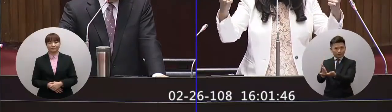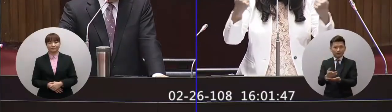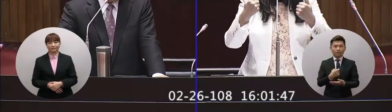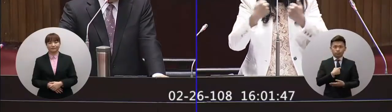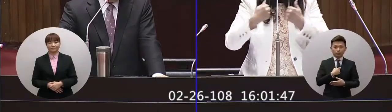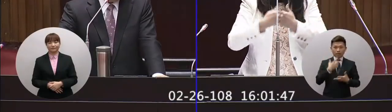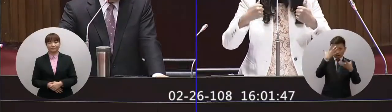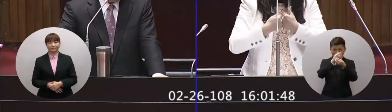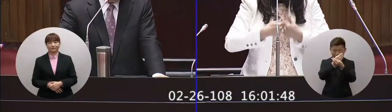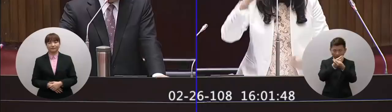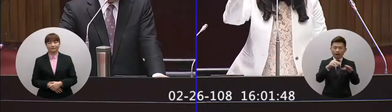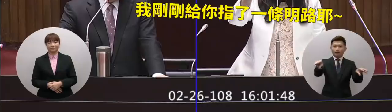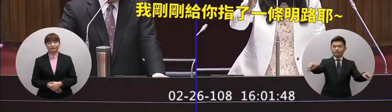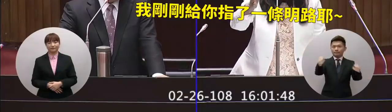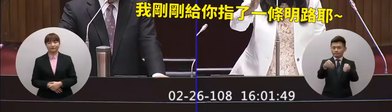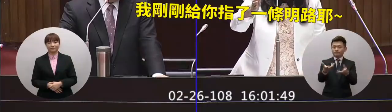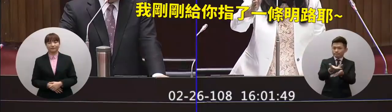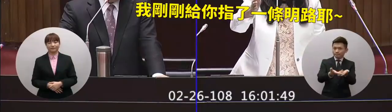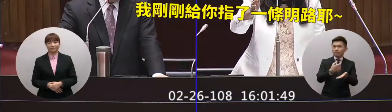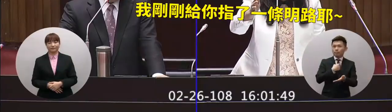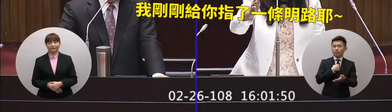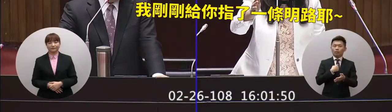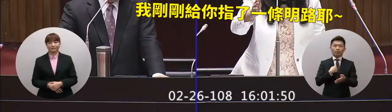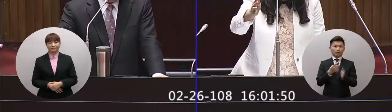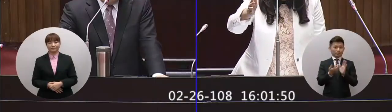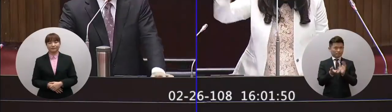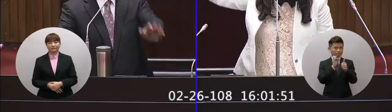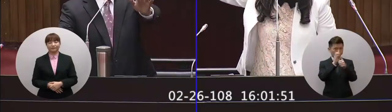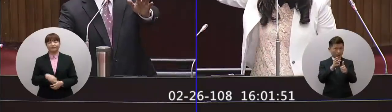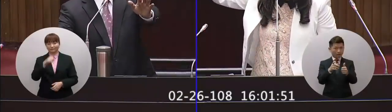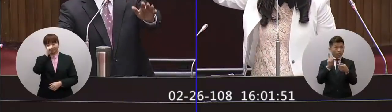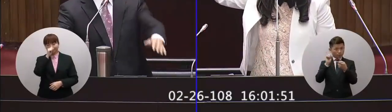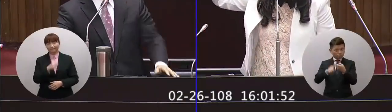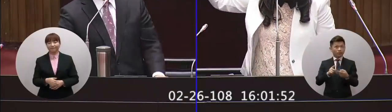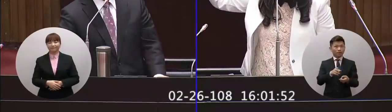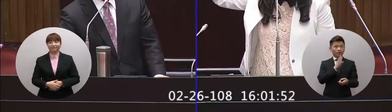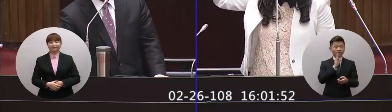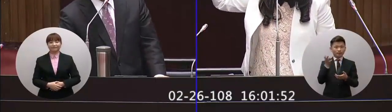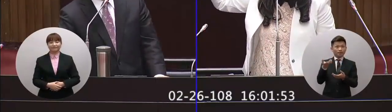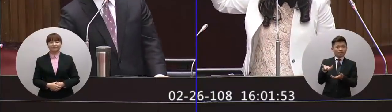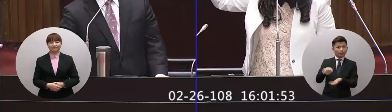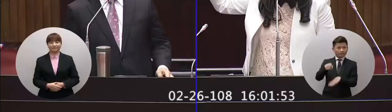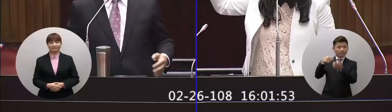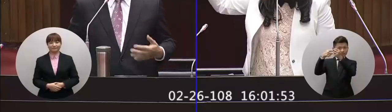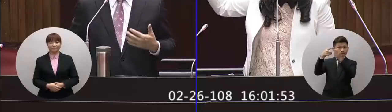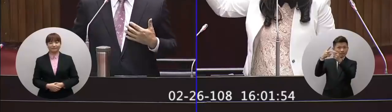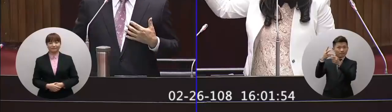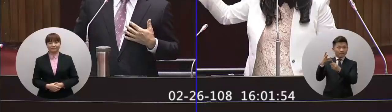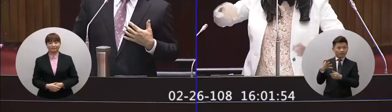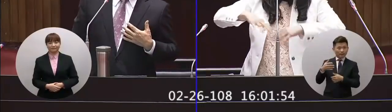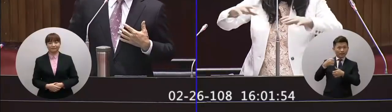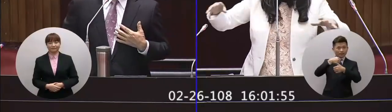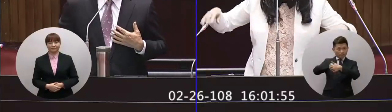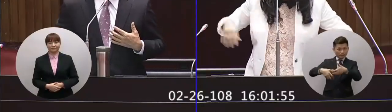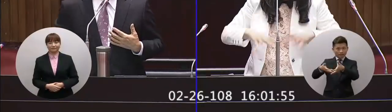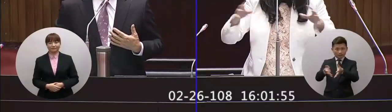所有的誤解能夠有溝通的管道我剛剛給你指的一條明路你知道嗎你想辦法把這些你要打你要清算鬥爭的